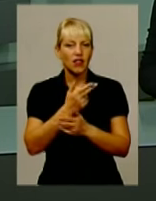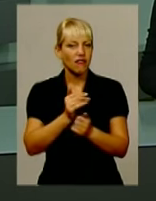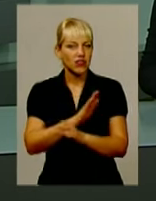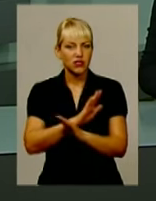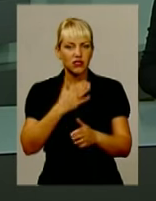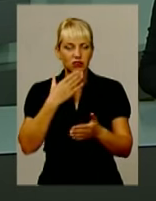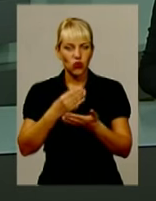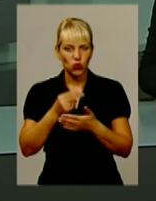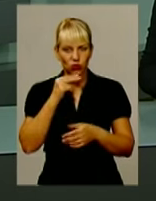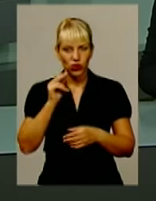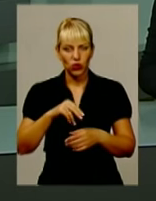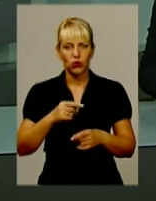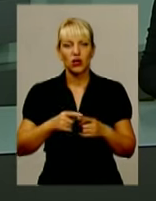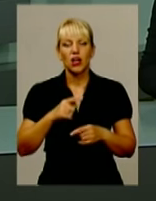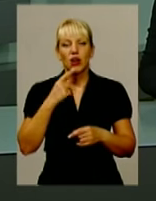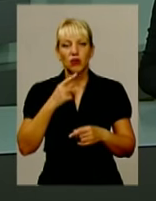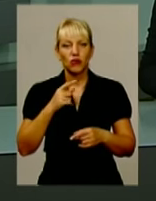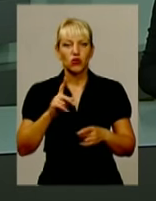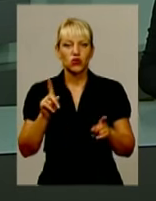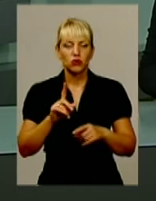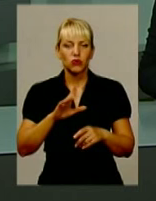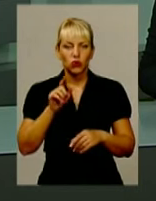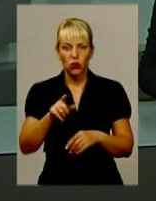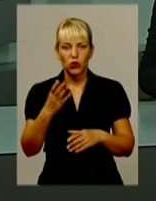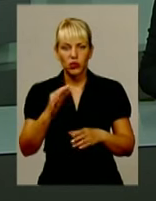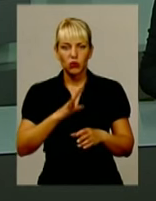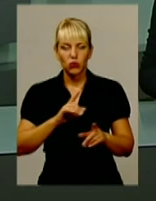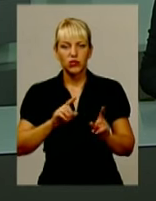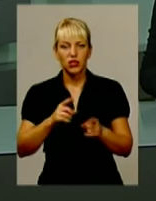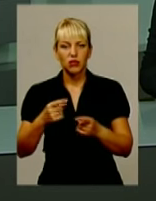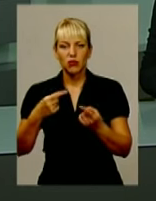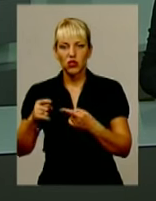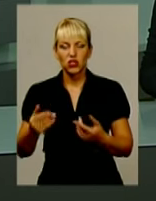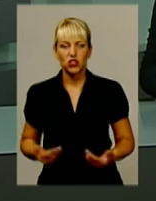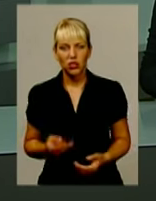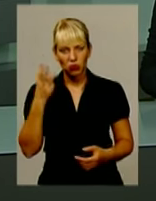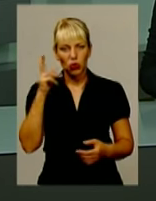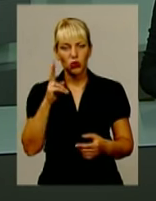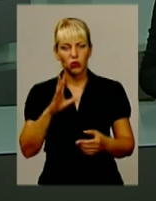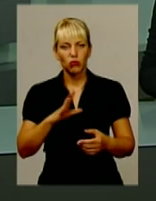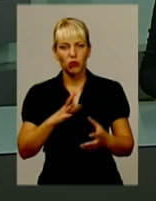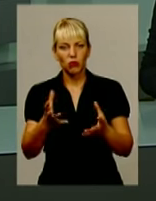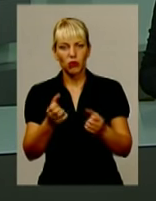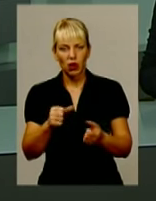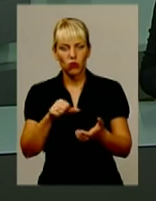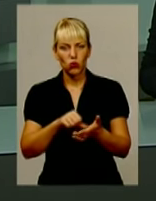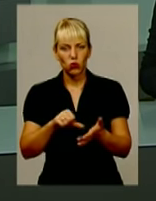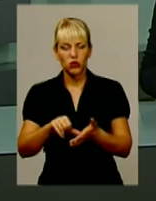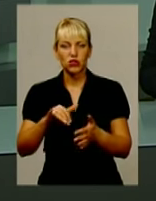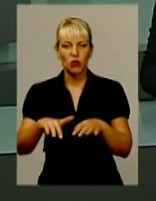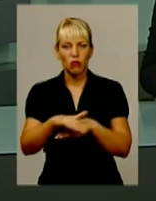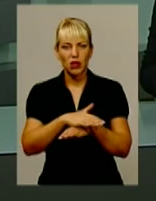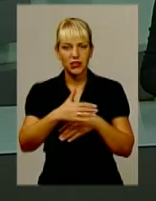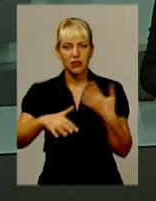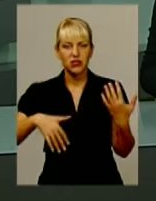затриманого. Правник стверджує, що того дня були затримані інші жителі Хмельниччини, котрі брали участь у масових заворушеннях біля стін